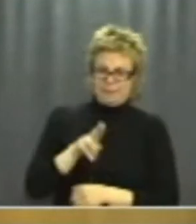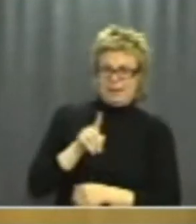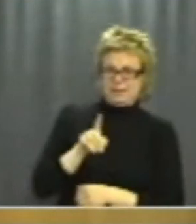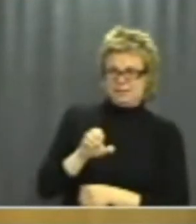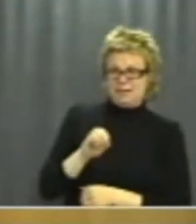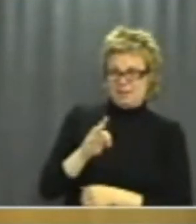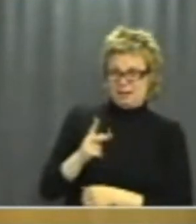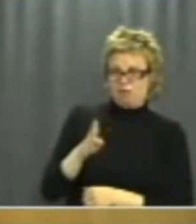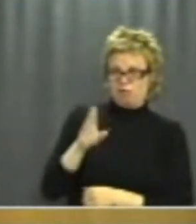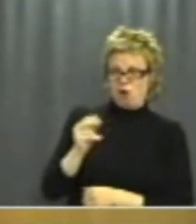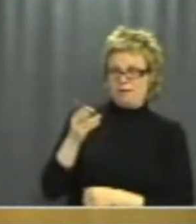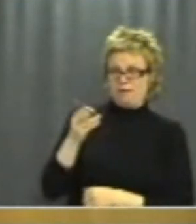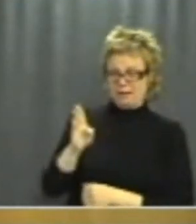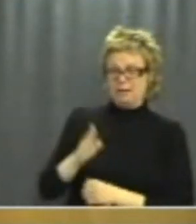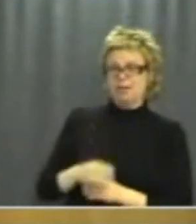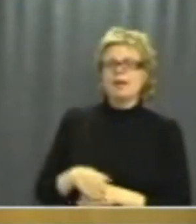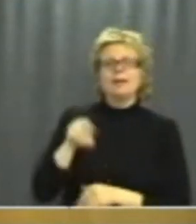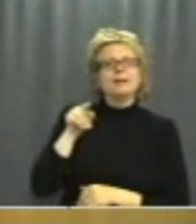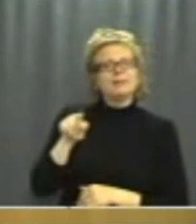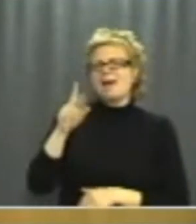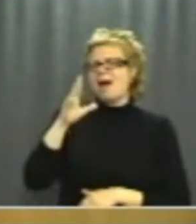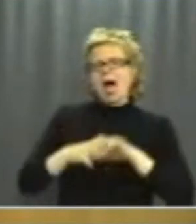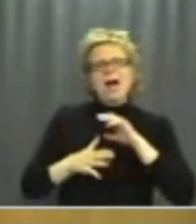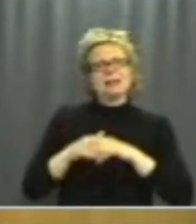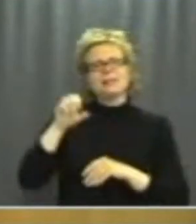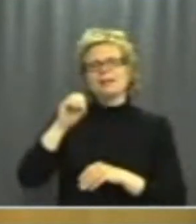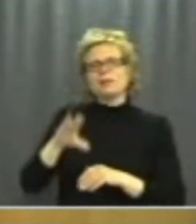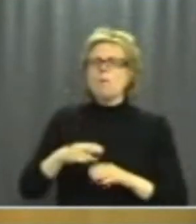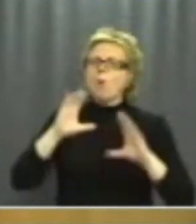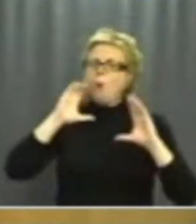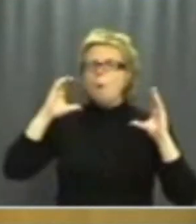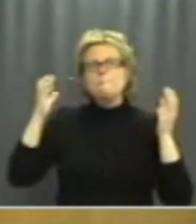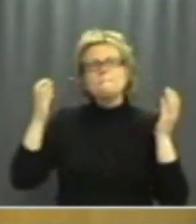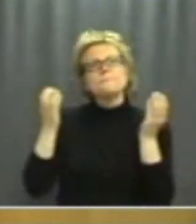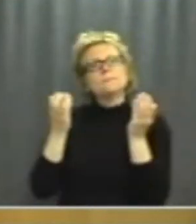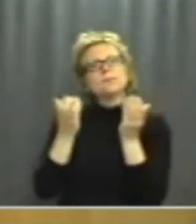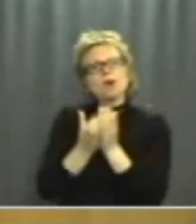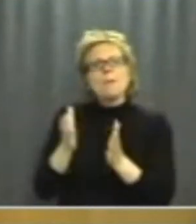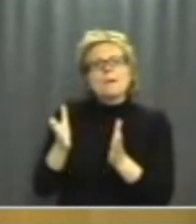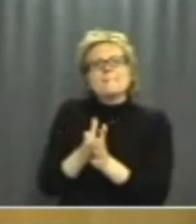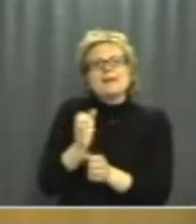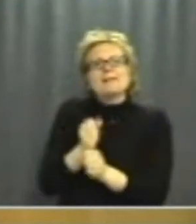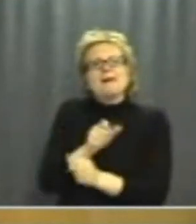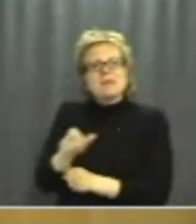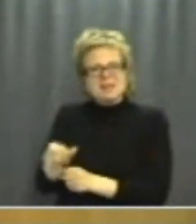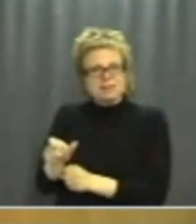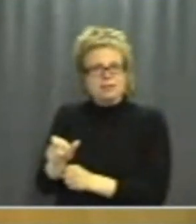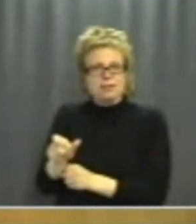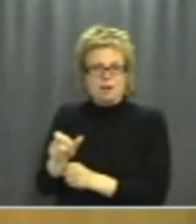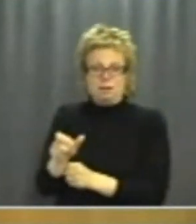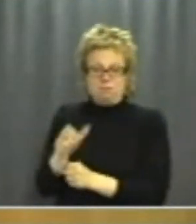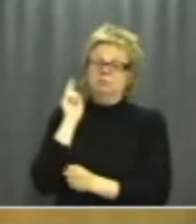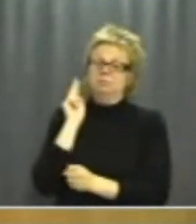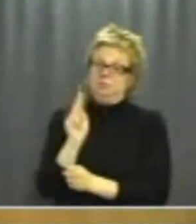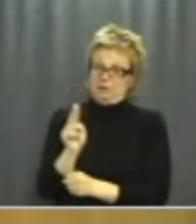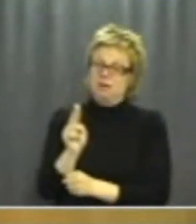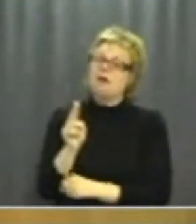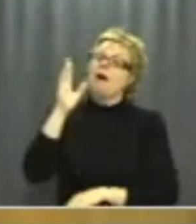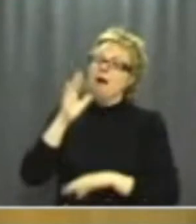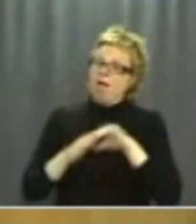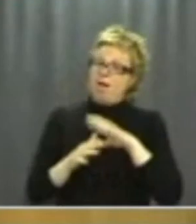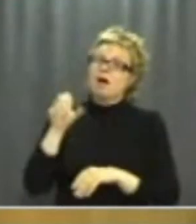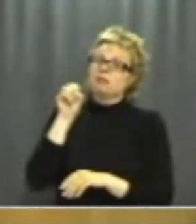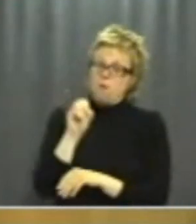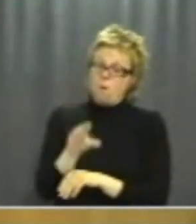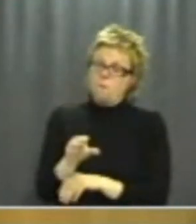att det här handlar inte om någon omtanke om medarbetaren. Det här handlar om att